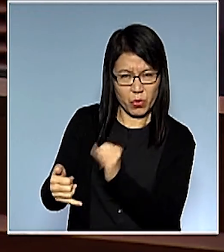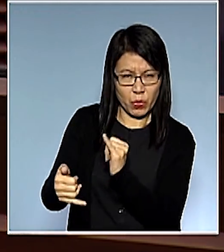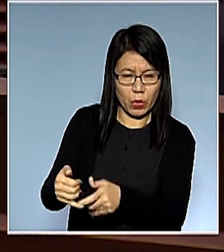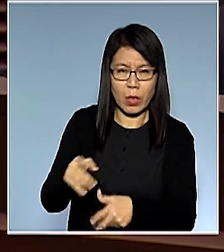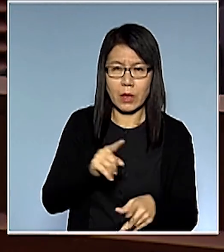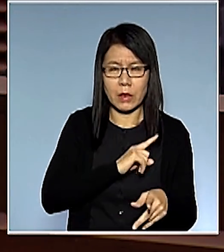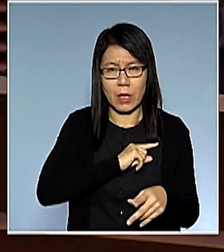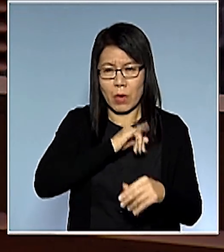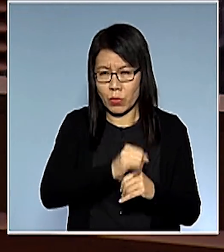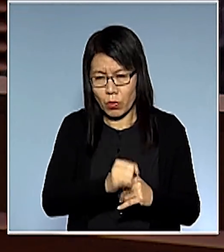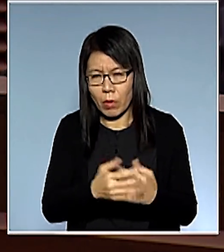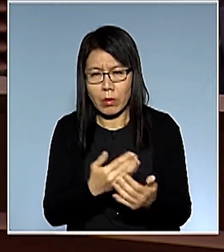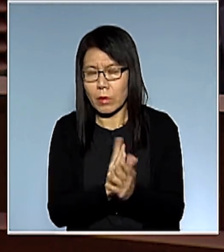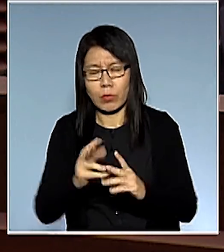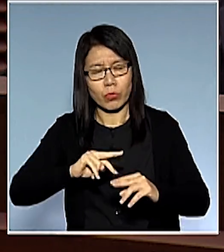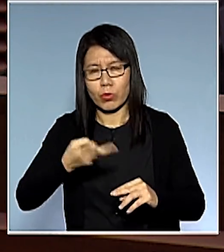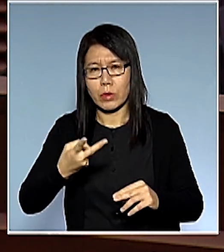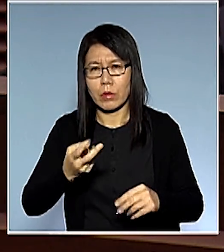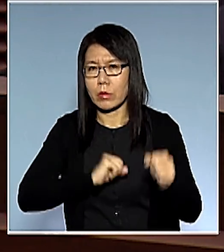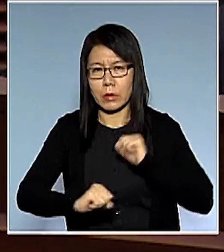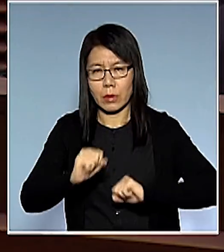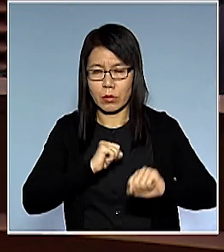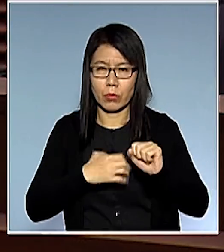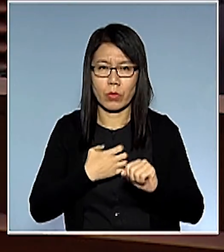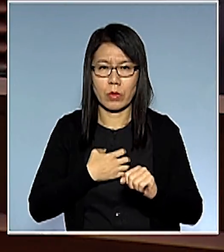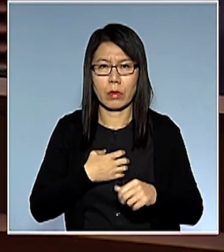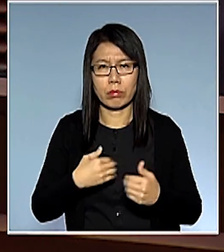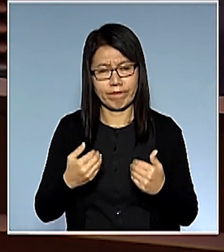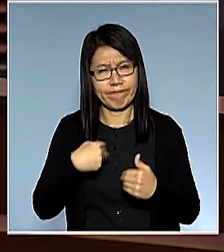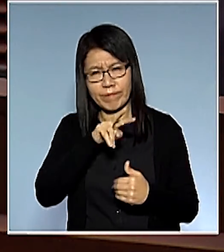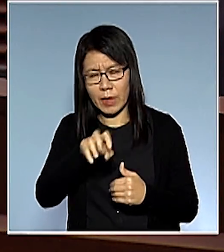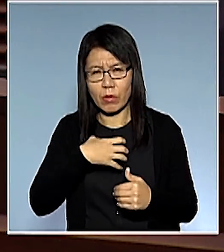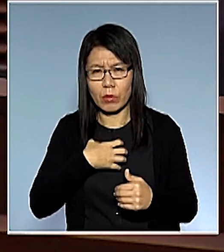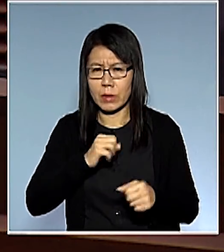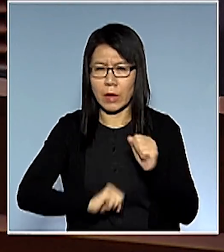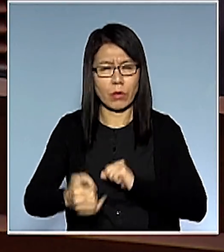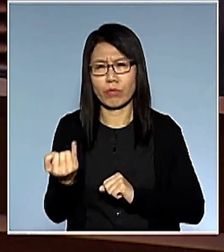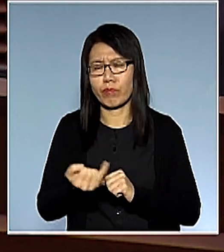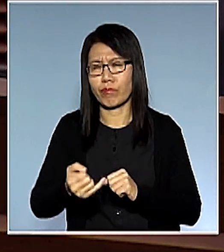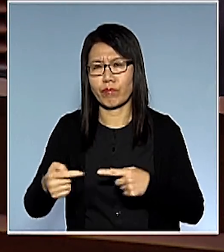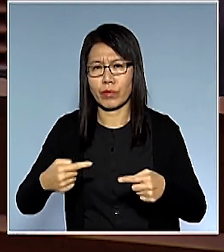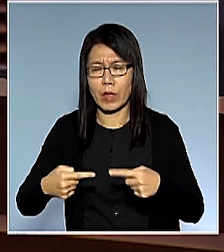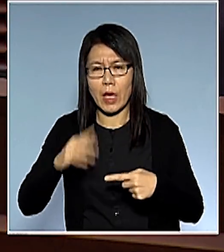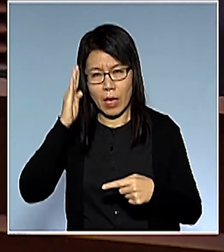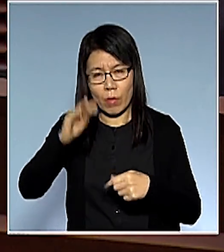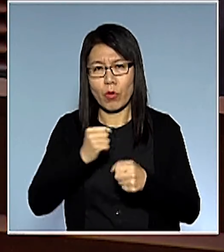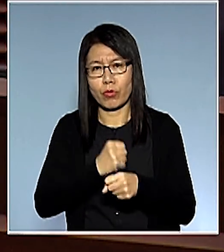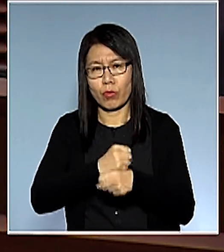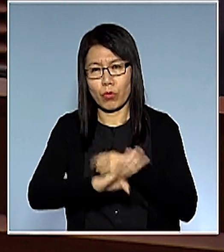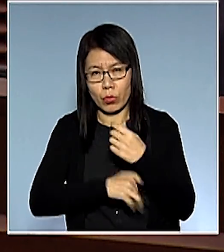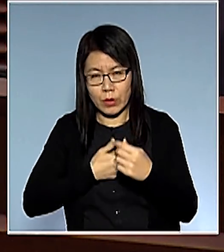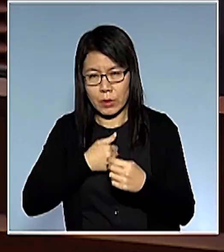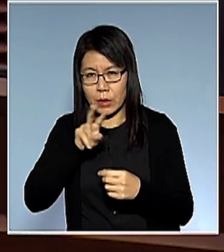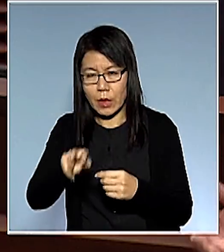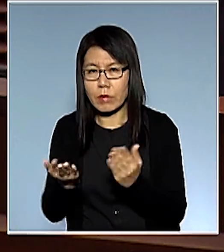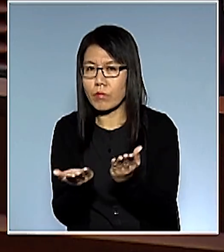我覺得是時候要轉一轉這個態度上對我來說我看救大律師的這種態度我希望可以做律師可以是建設